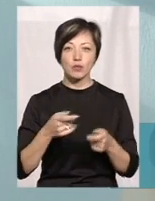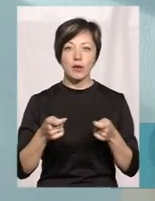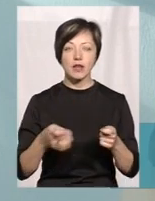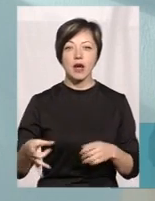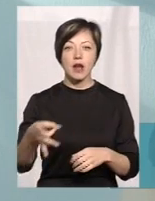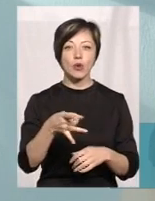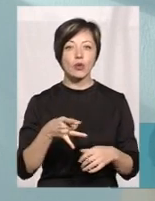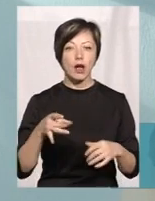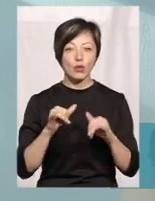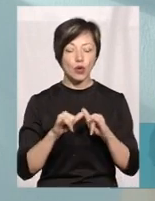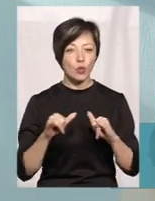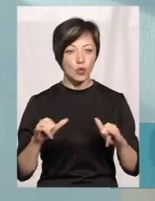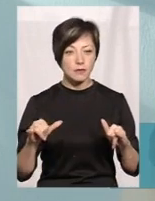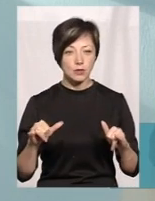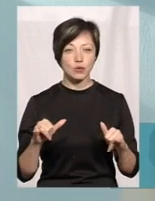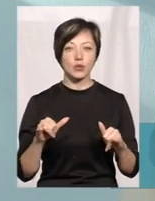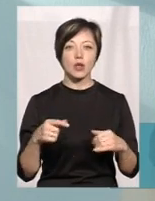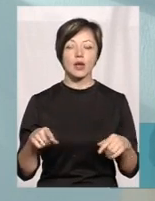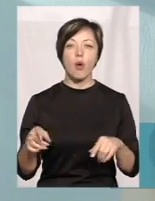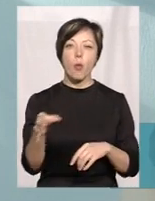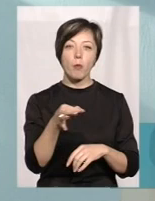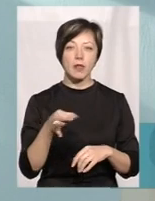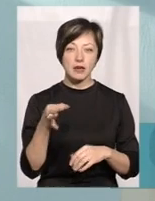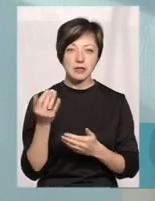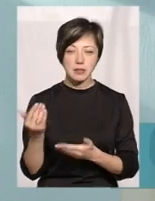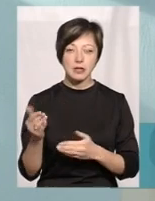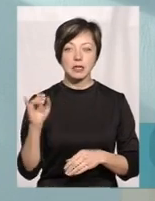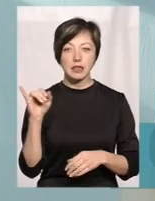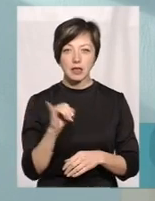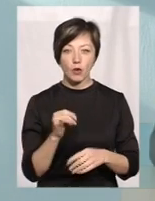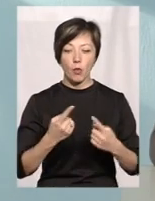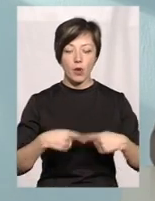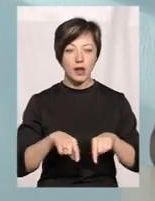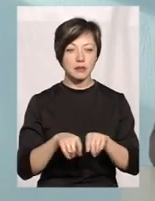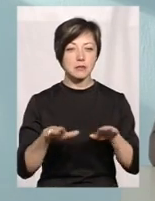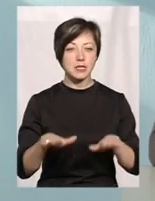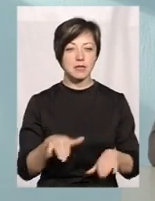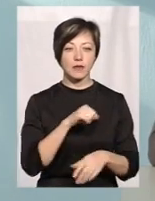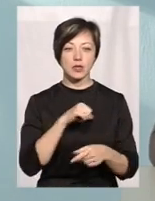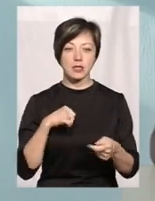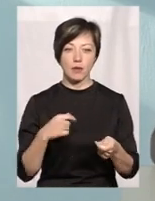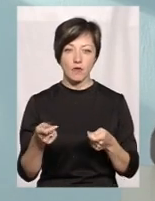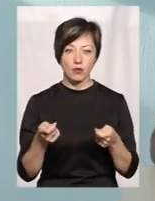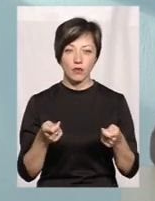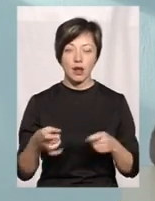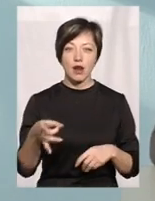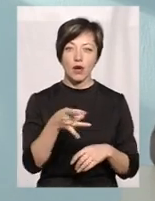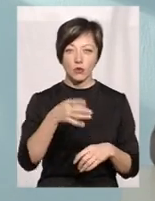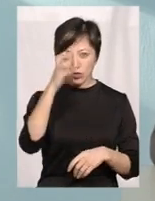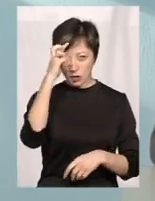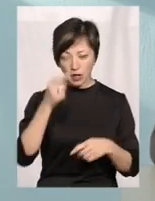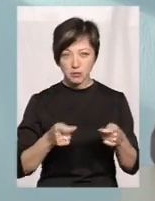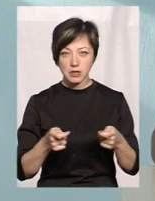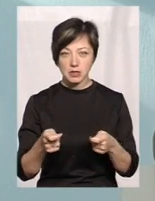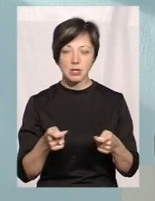регіонального розвитку, так, обласне, і, звичайно, органи місцевого самоврядування, районні державні